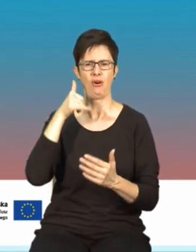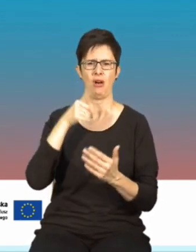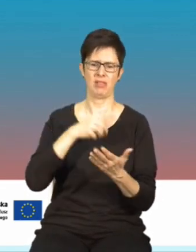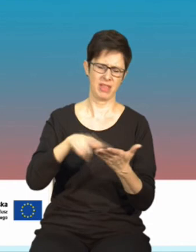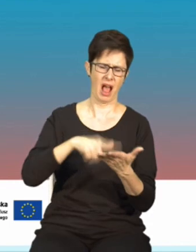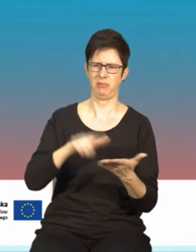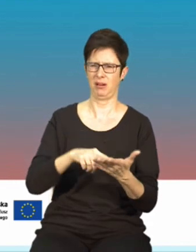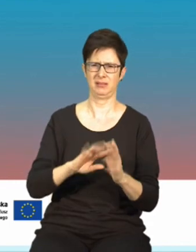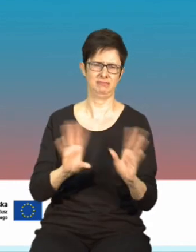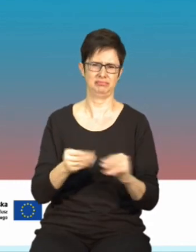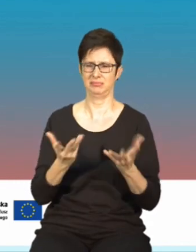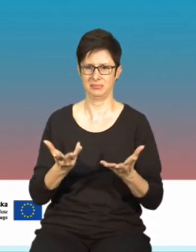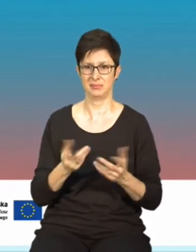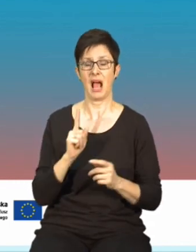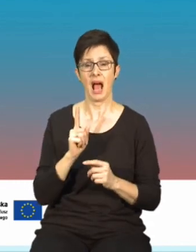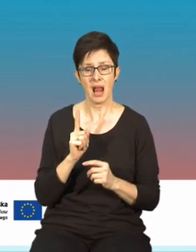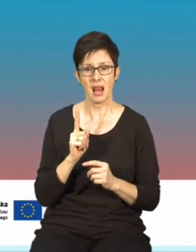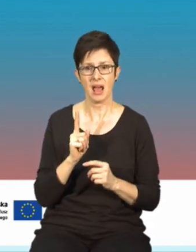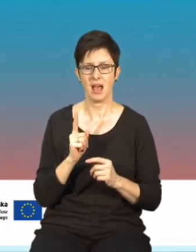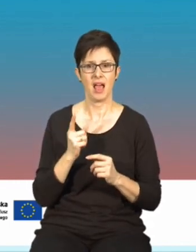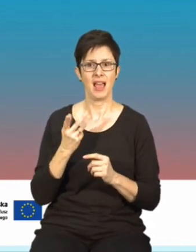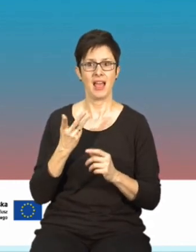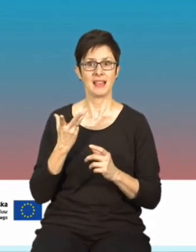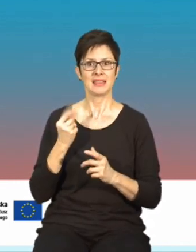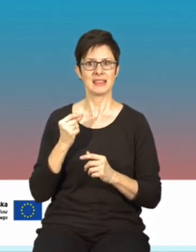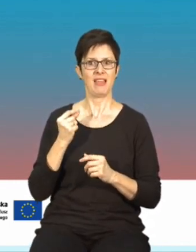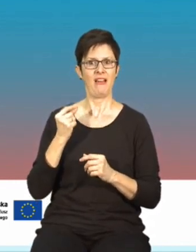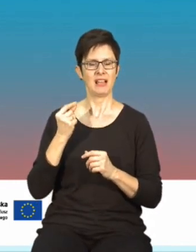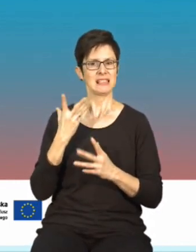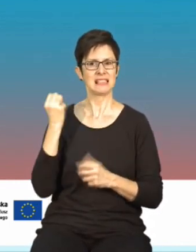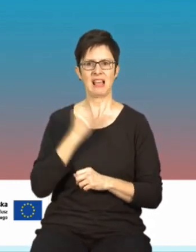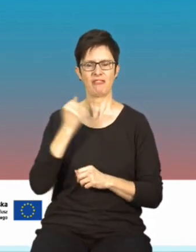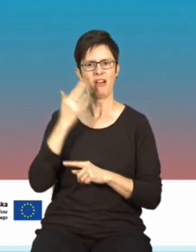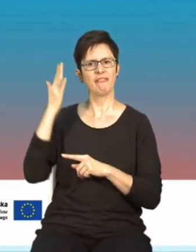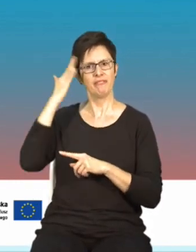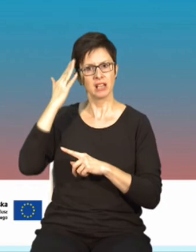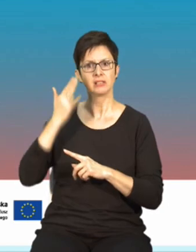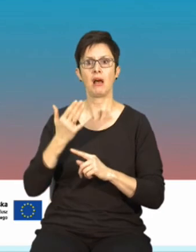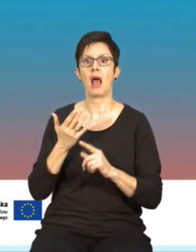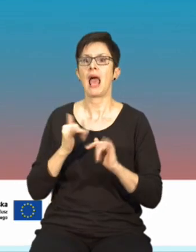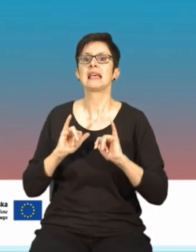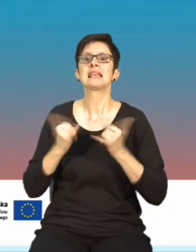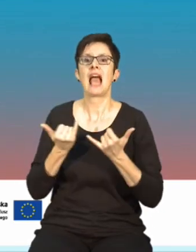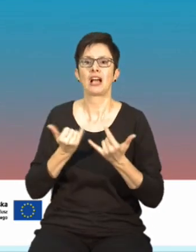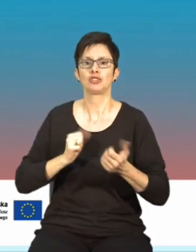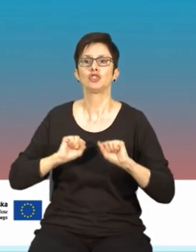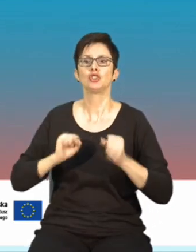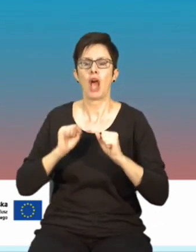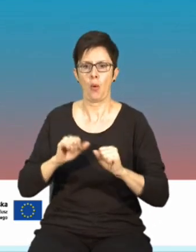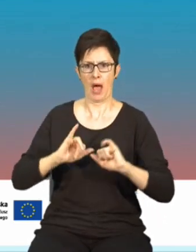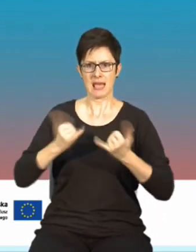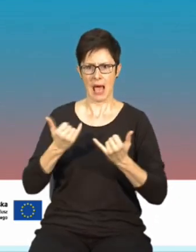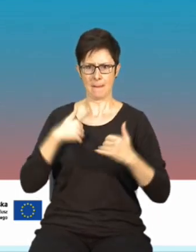tableta, natomiast nie do końca wiedzą, co sprawia, że ten sprzęt działa, że mogą się połączyć z